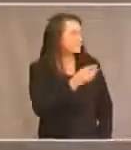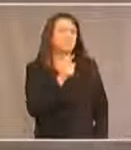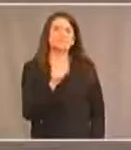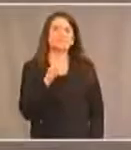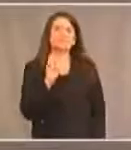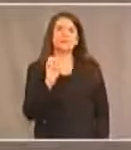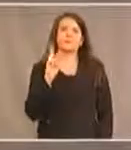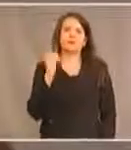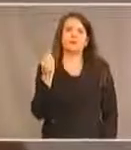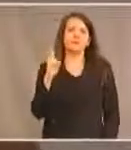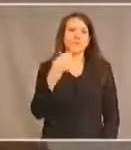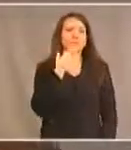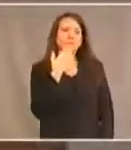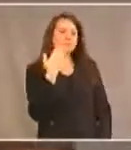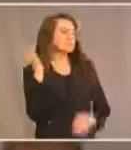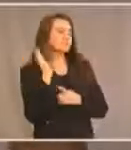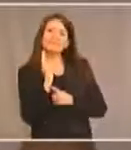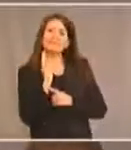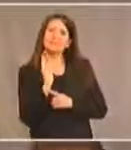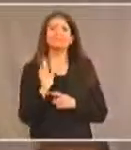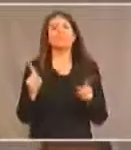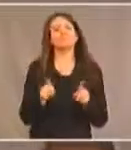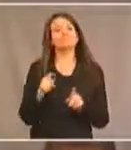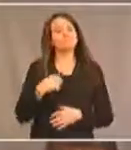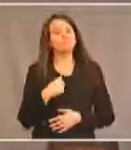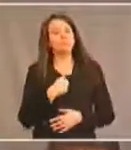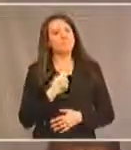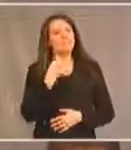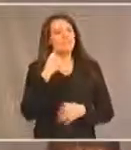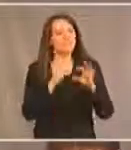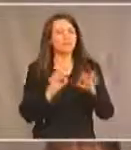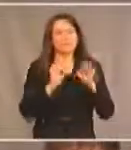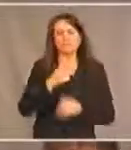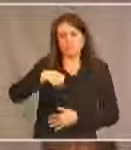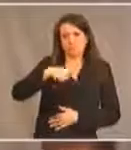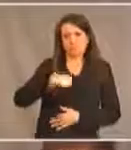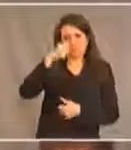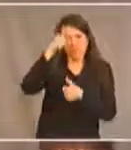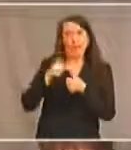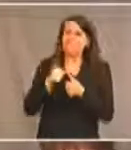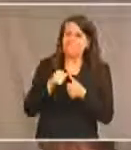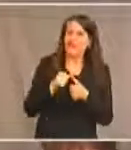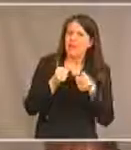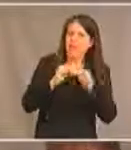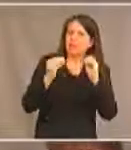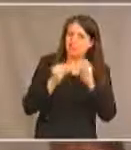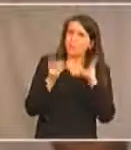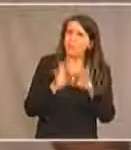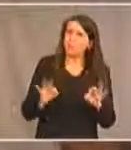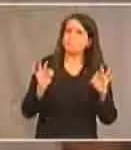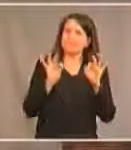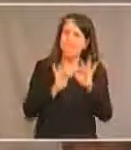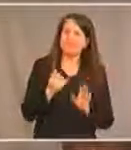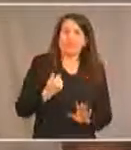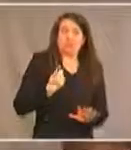Merci de votre présentation et je pense qu'il est important pour nous de nous souvenir du nombre important des